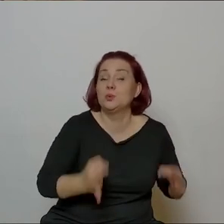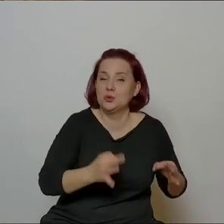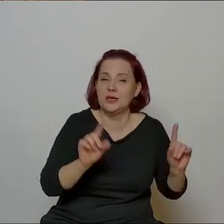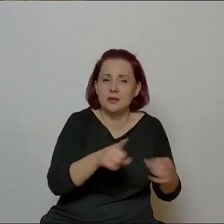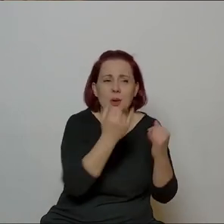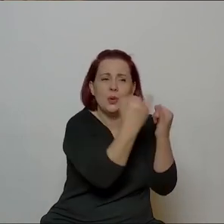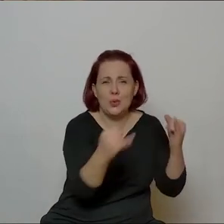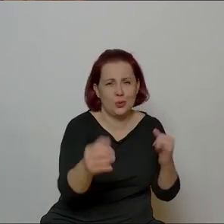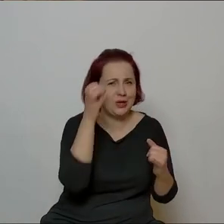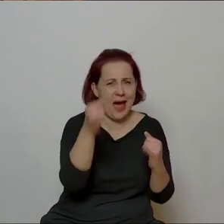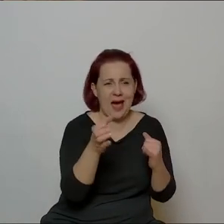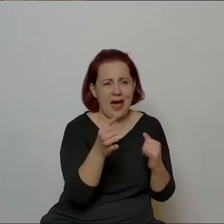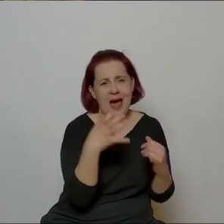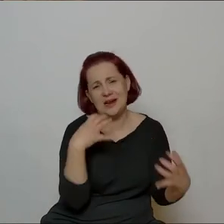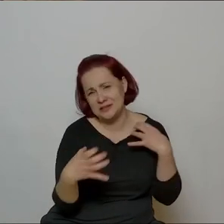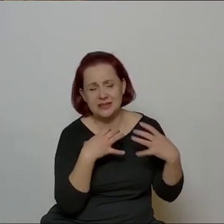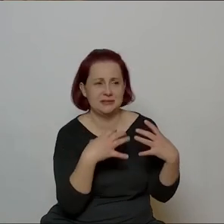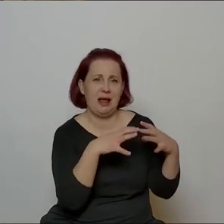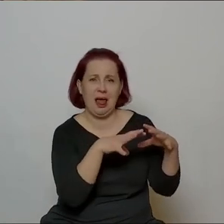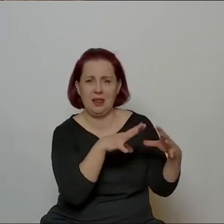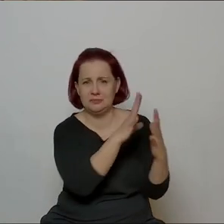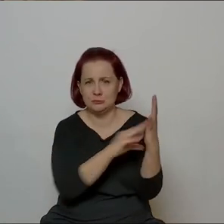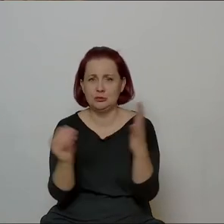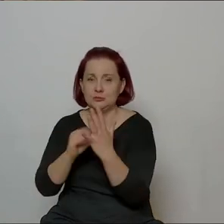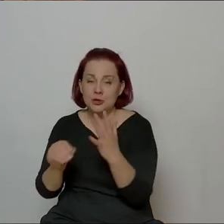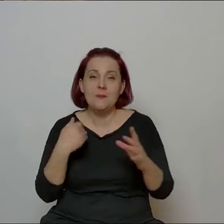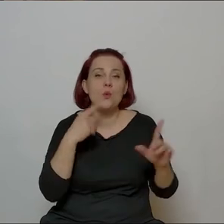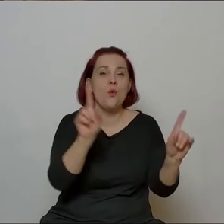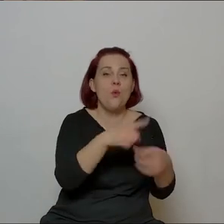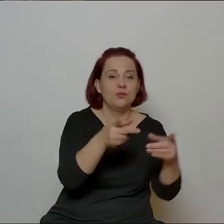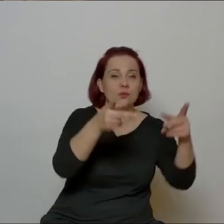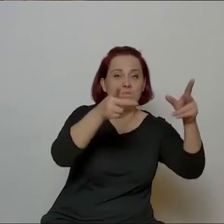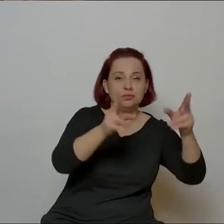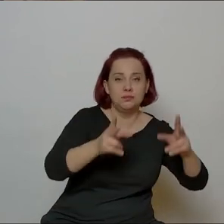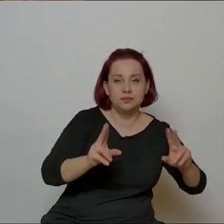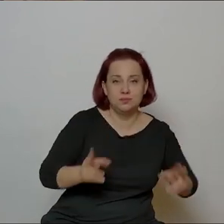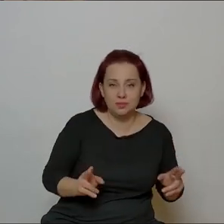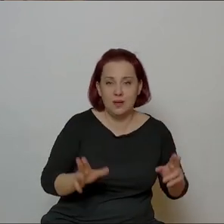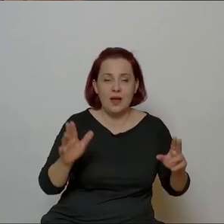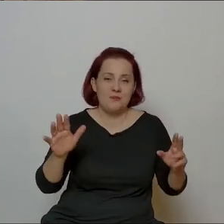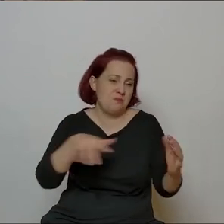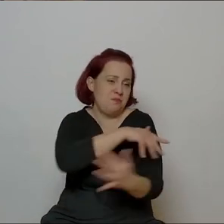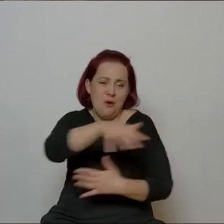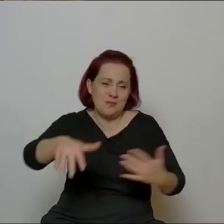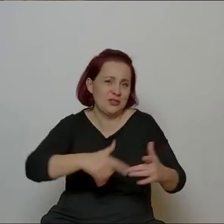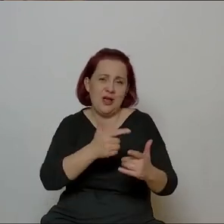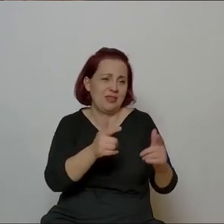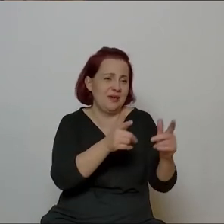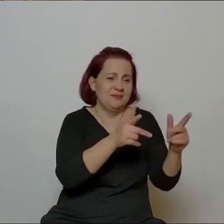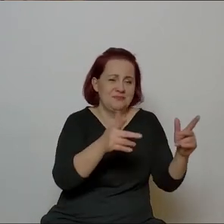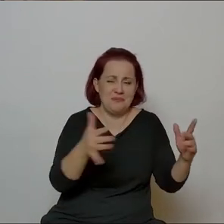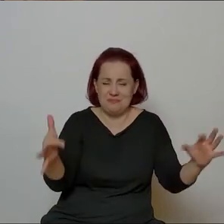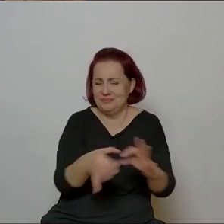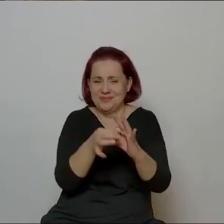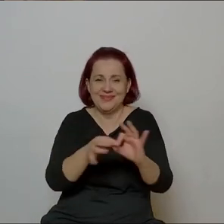Cage'a i cieli utwór muzyczny na kawałki, wrzucali do kapelusza, mieszali, potem z tego grali, co wyszło, a i